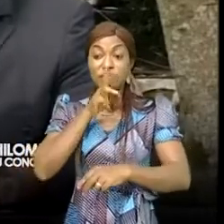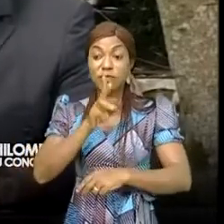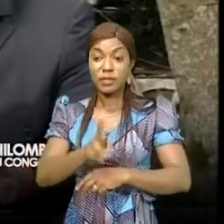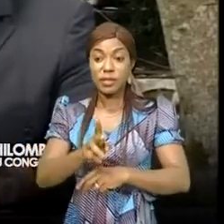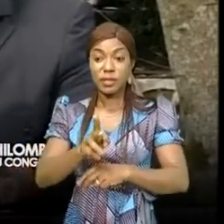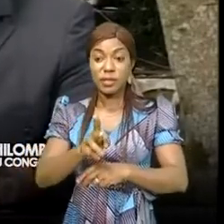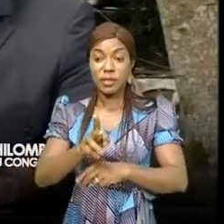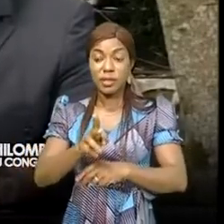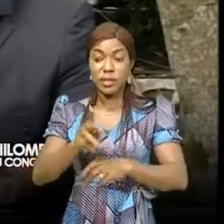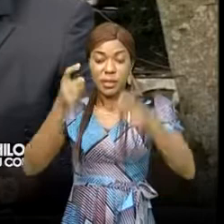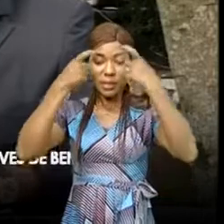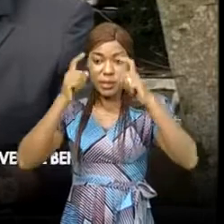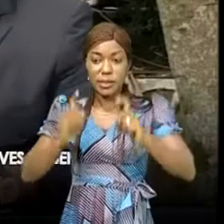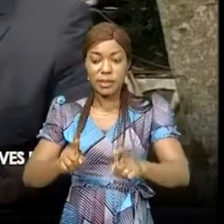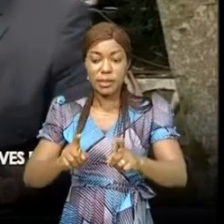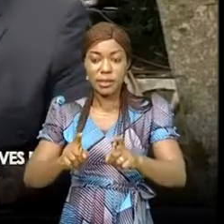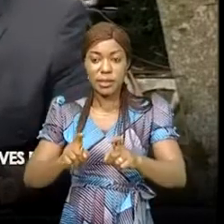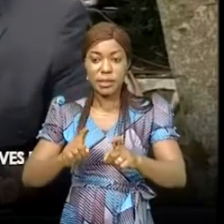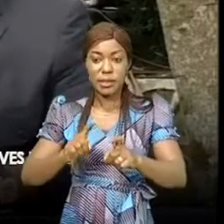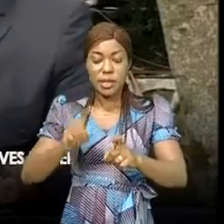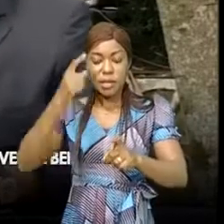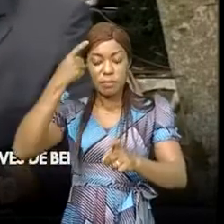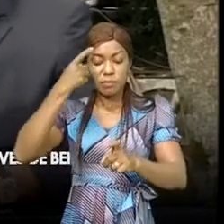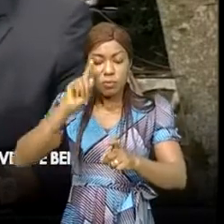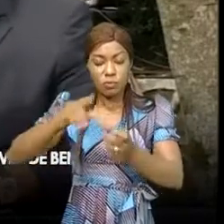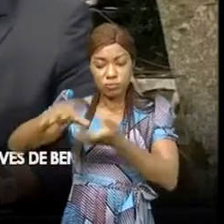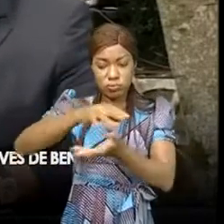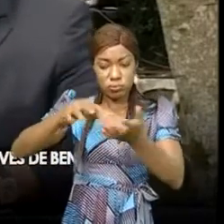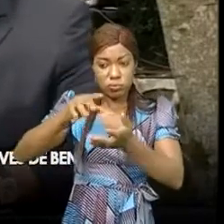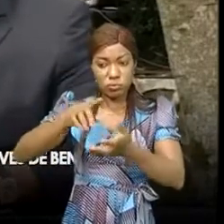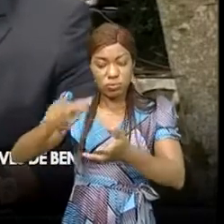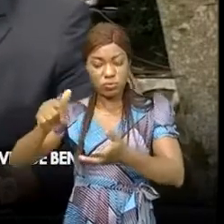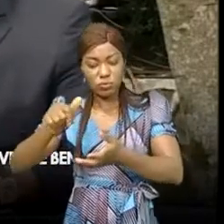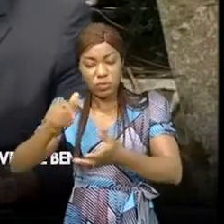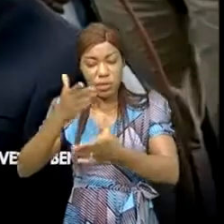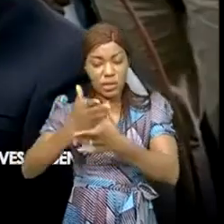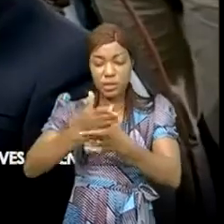n'a pas été décidé pour vous embêter. loin de là.